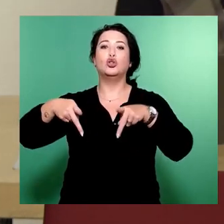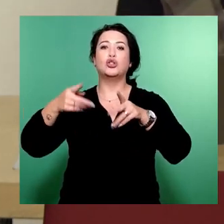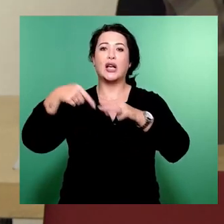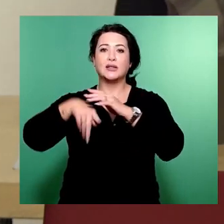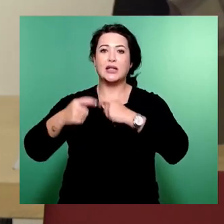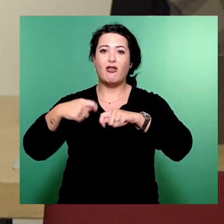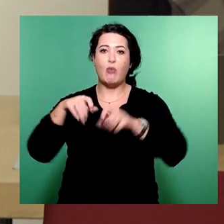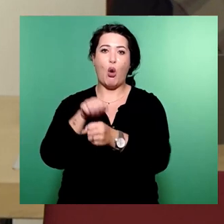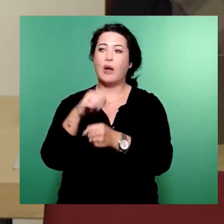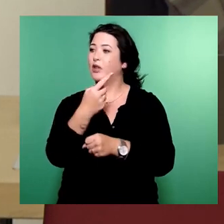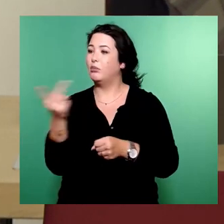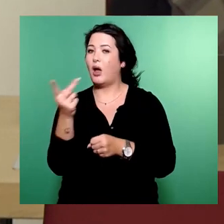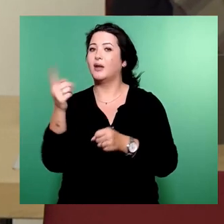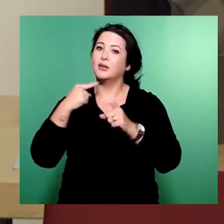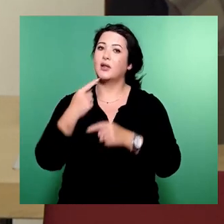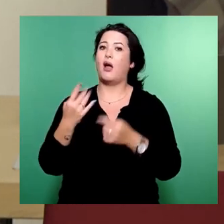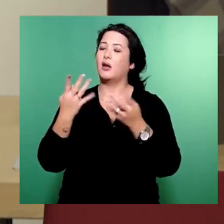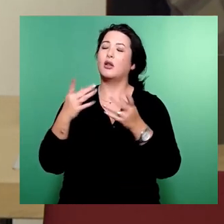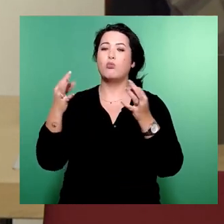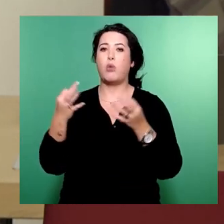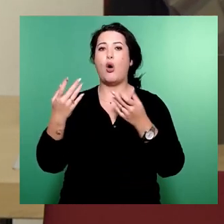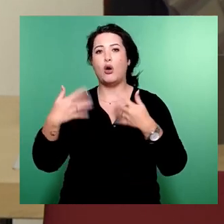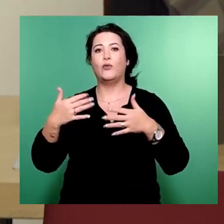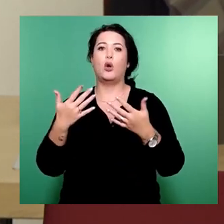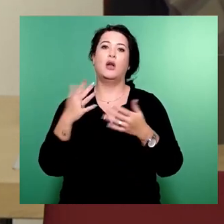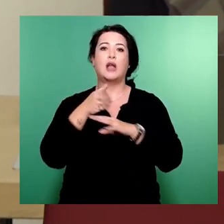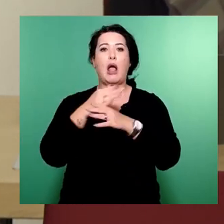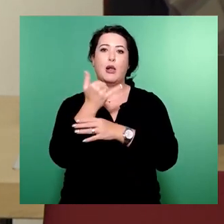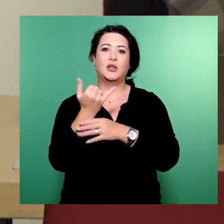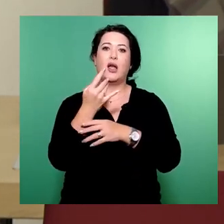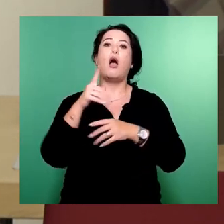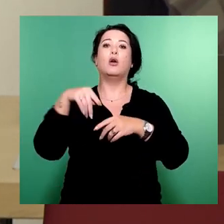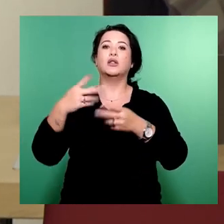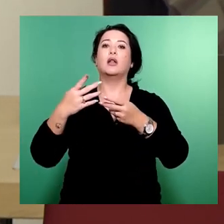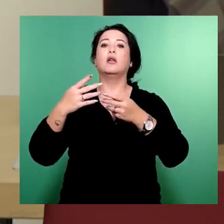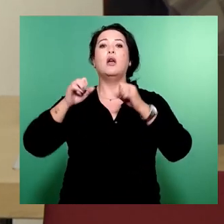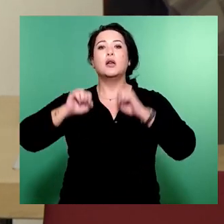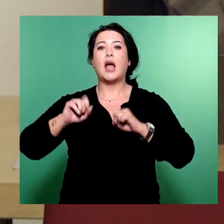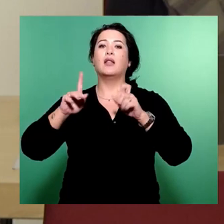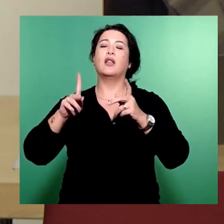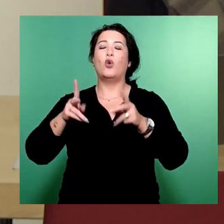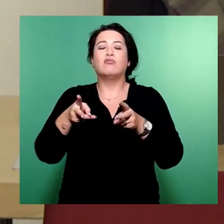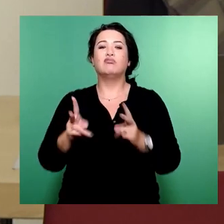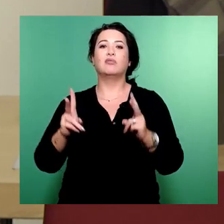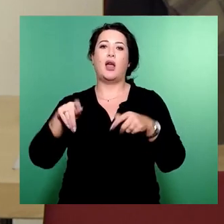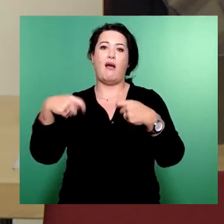Verkehrsversuch macht, macht man den auch über einen längeren Zeitraum, um dort belastbare Aussagen zu generieren. Insofern